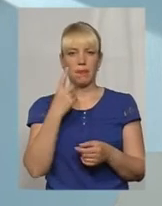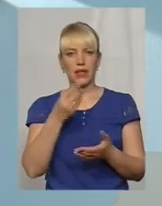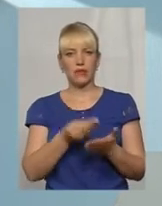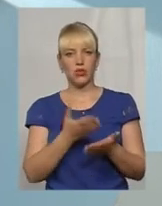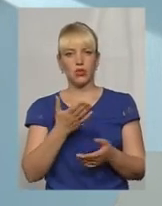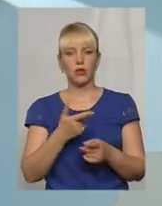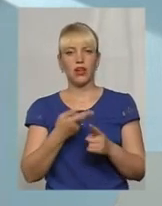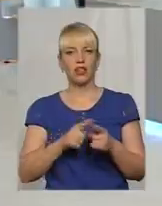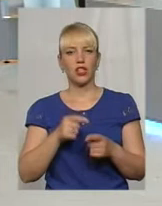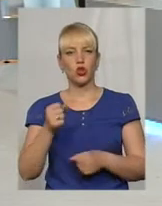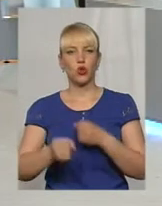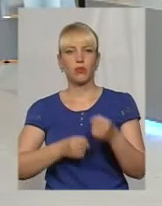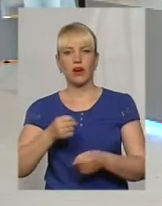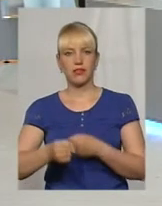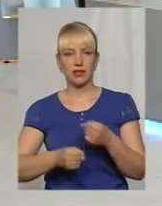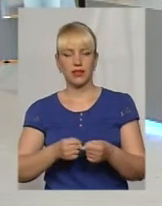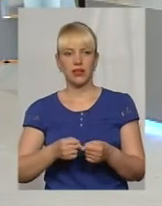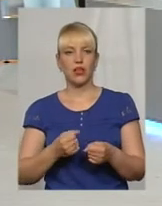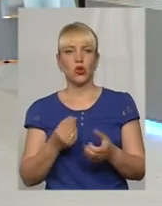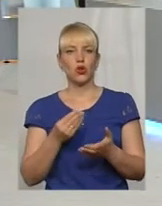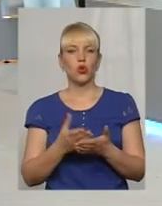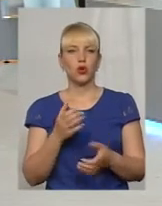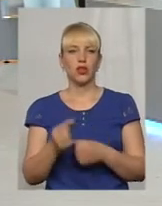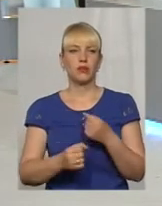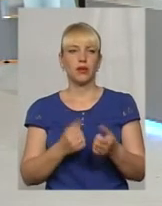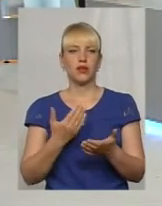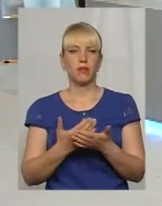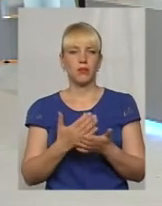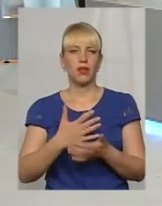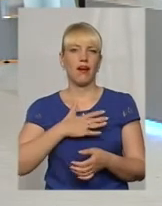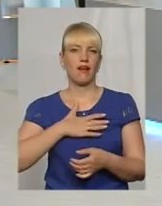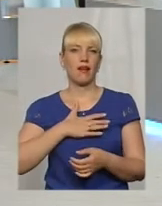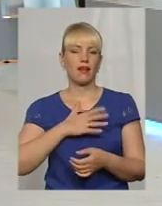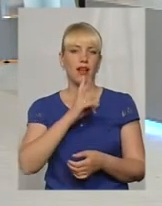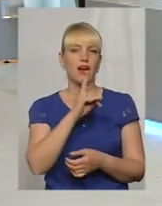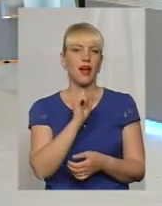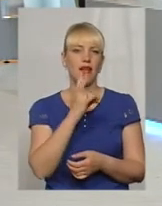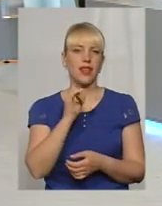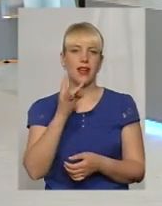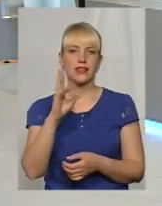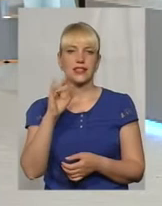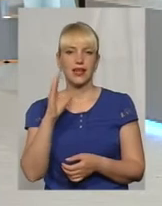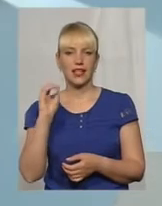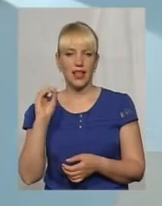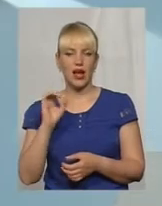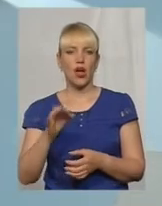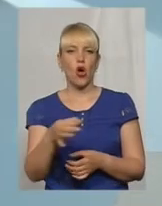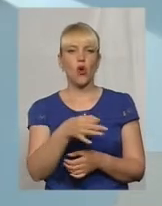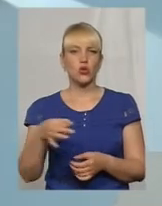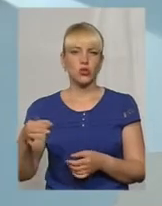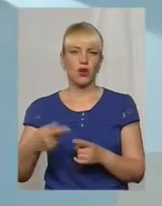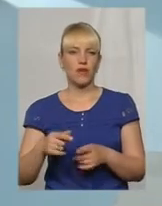дорого добратися. Дорого добратися, к примеру, вземемо Канарські острова, територія Іспании і